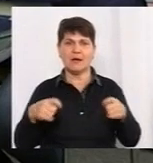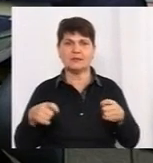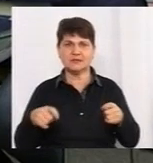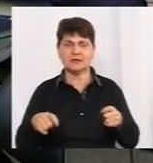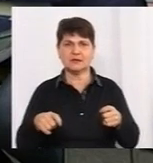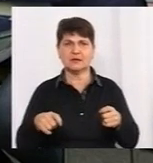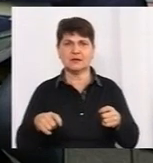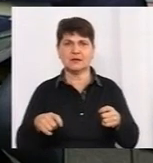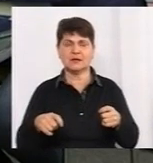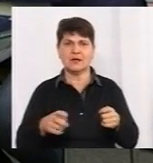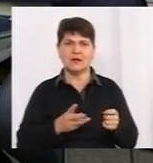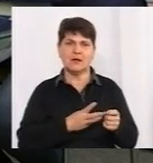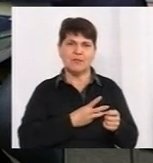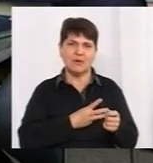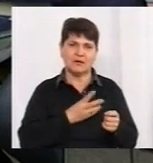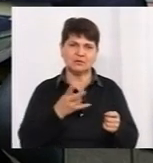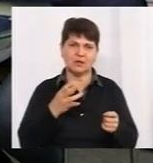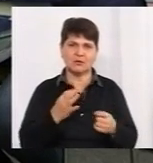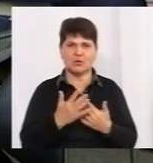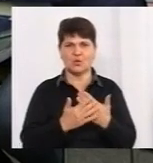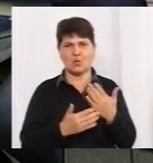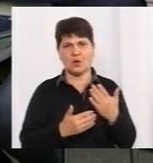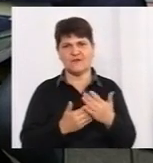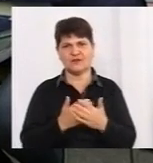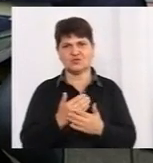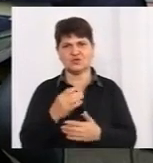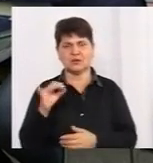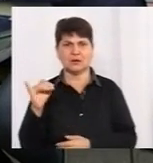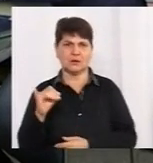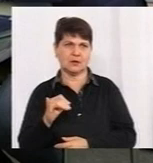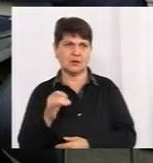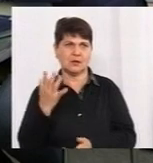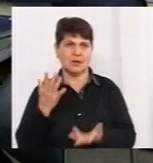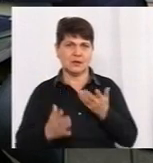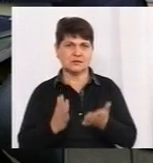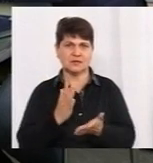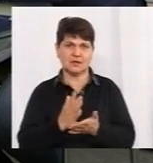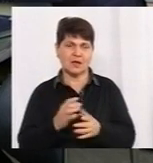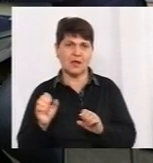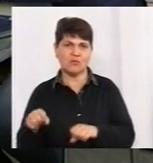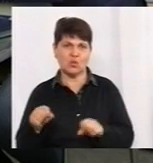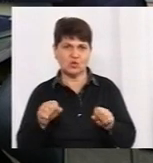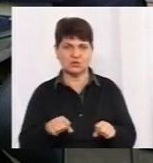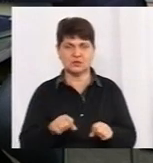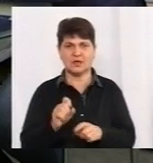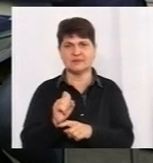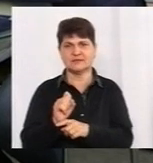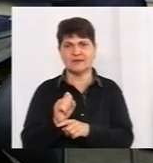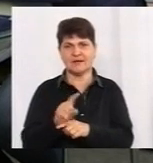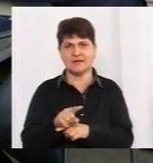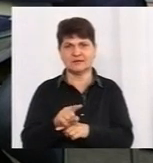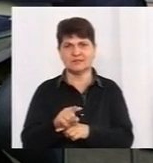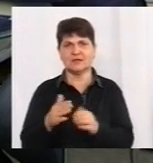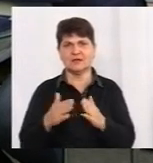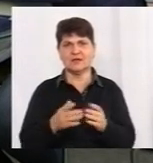бажано все-таки в рукавичках і якщо є можливість, краще дійсно заказувати з